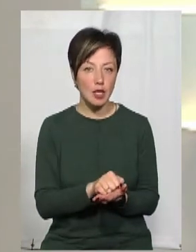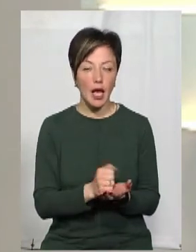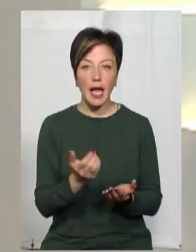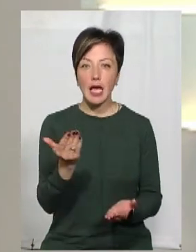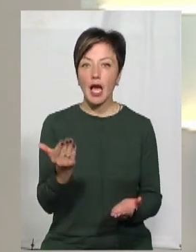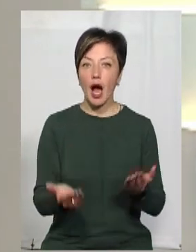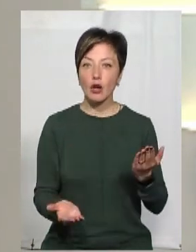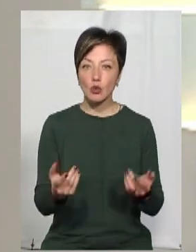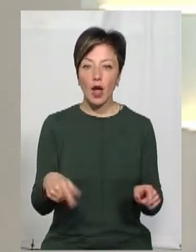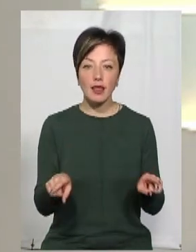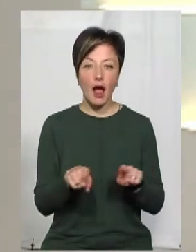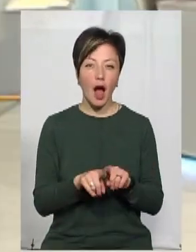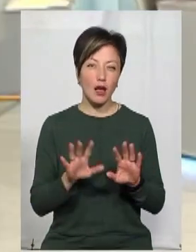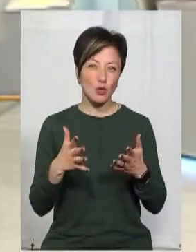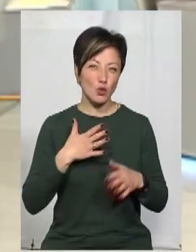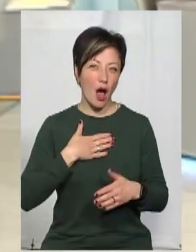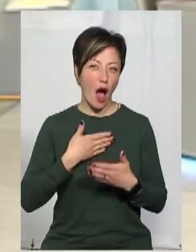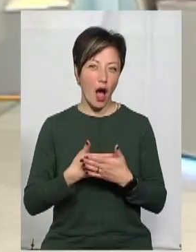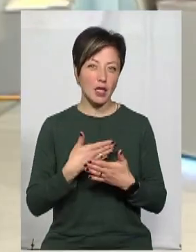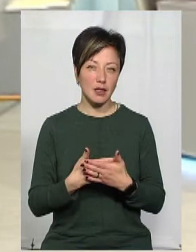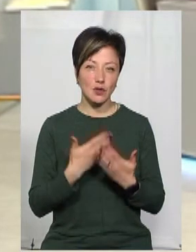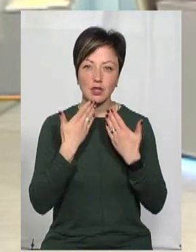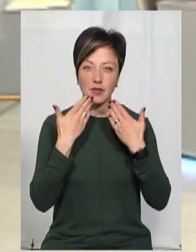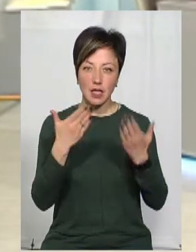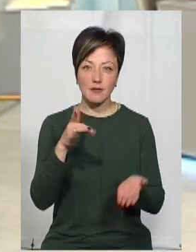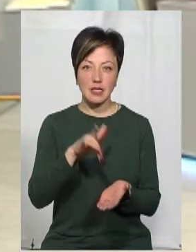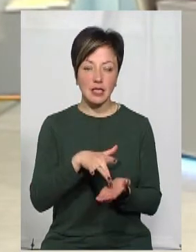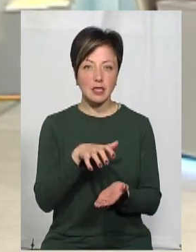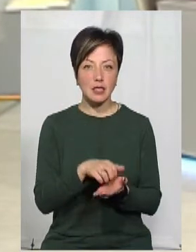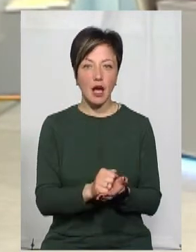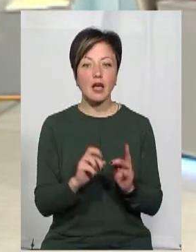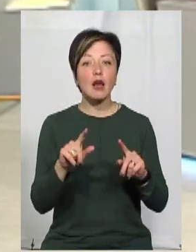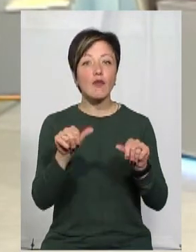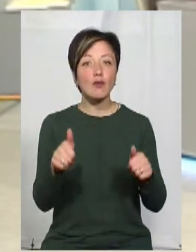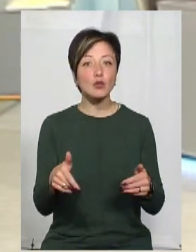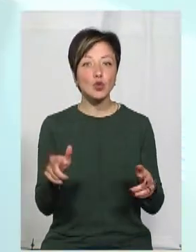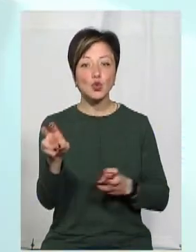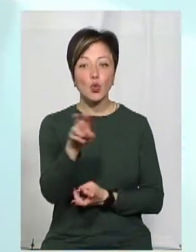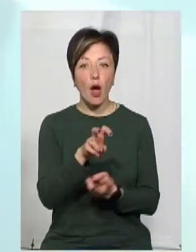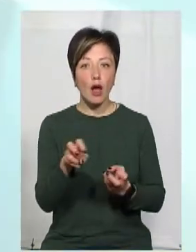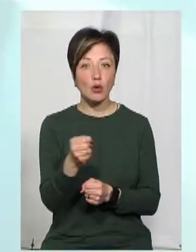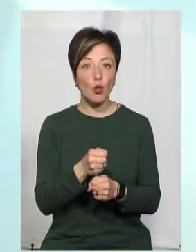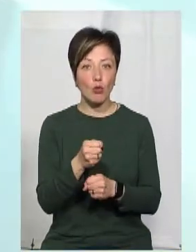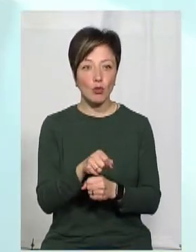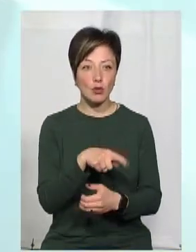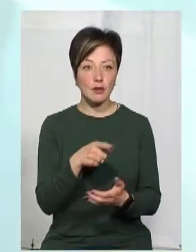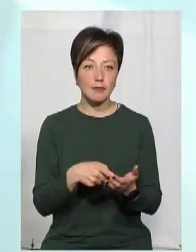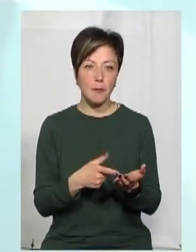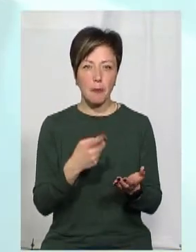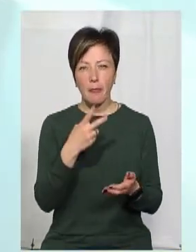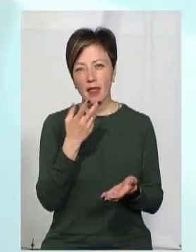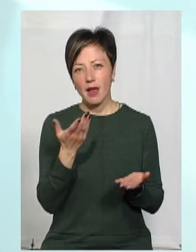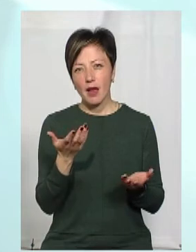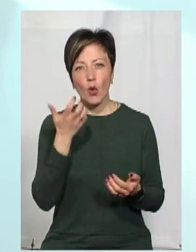Якщо так не дуже активно звертаєтеся в центр зайнятості, то у який спосіб шукаєте роботу? По халтурам,